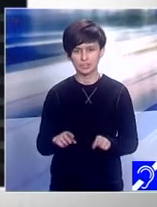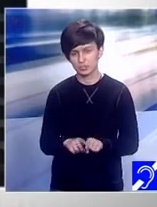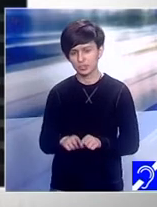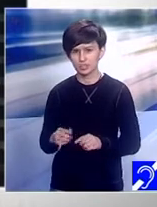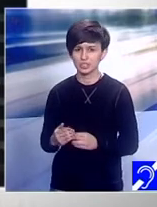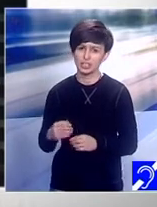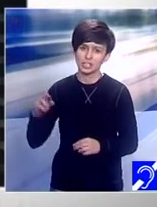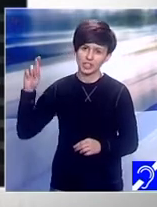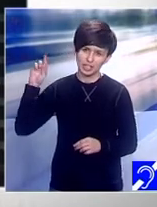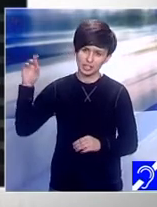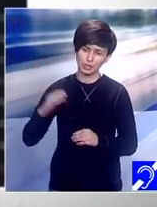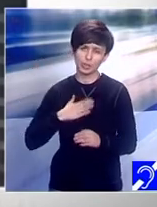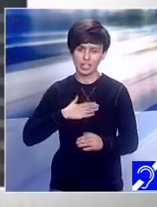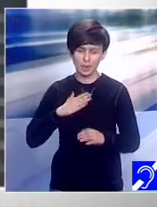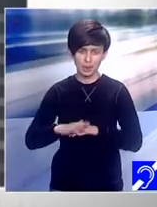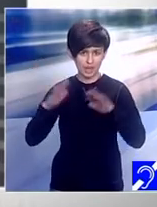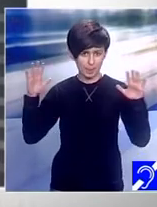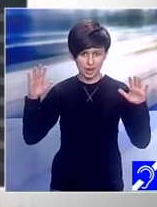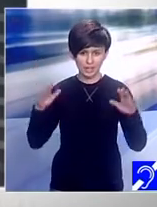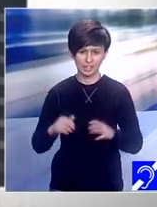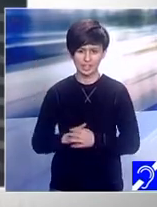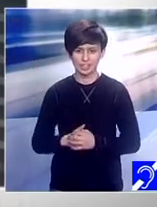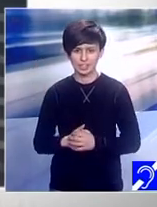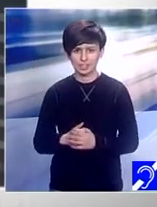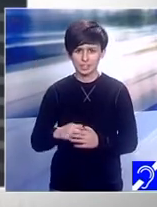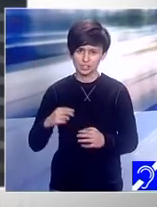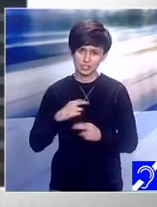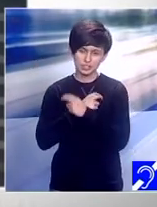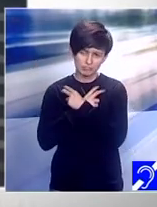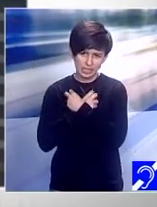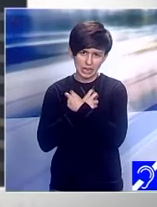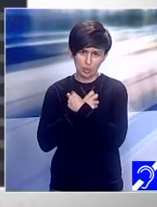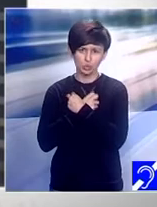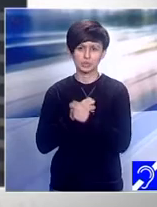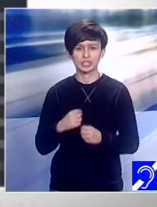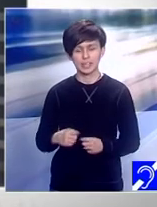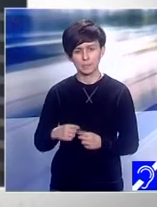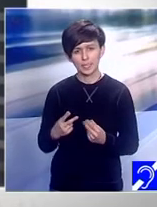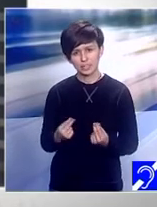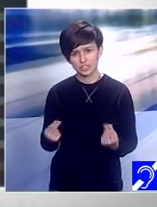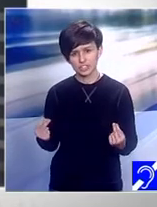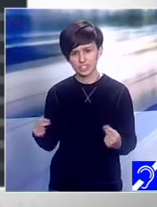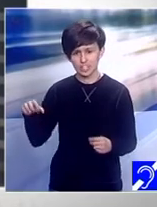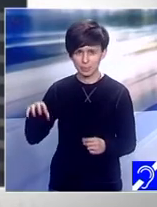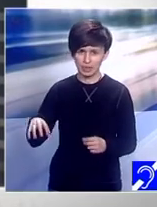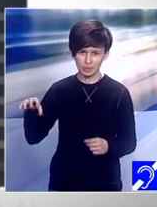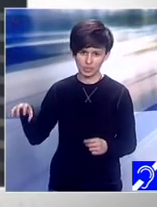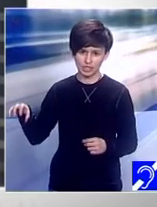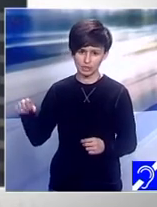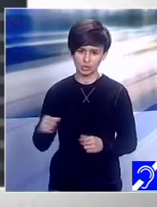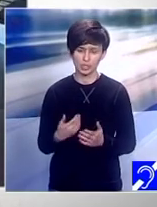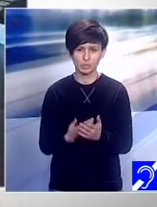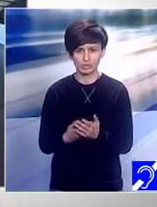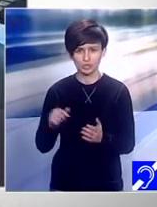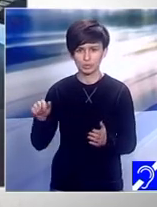fost Mihai în state, întotdeauna și la Viena, și la Viena, de exemplu, și la Arad, pentru că a rețetat de autorepresentare și în țară. O să mai